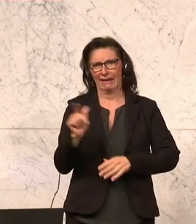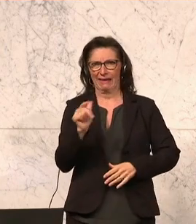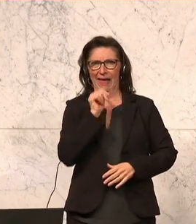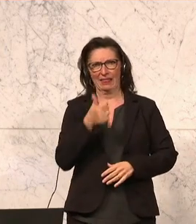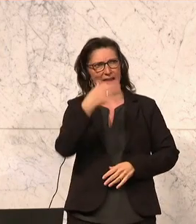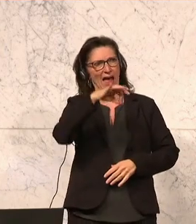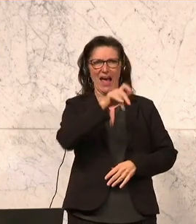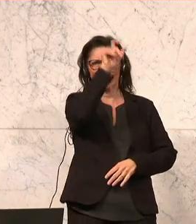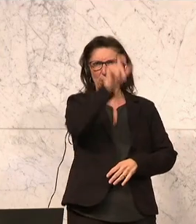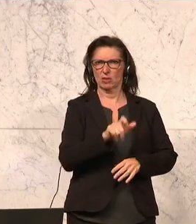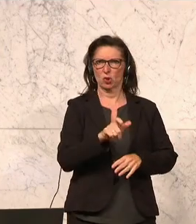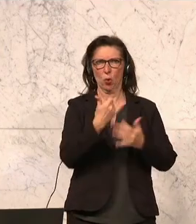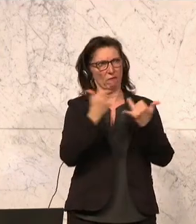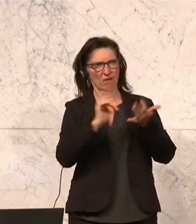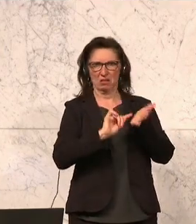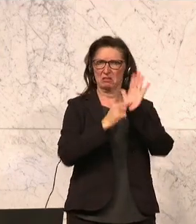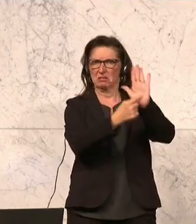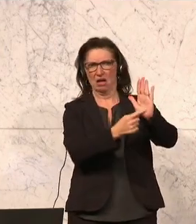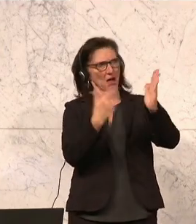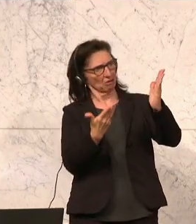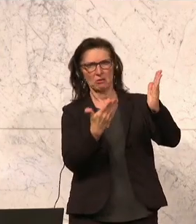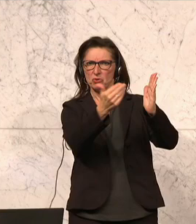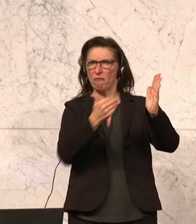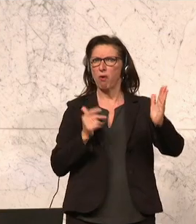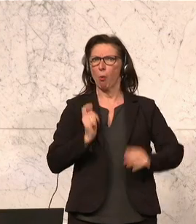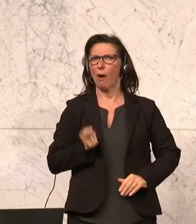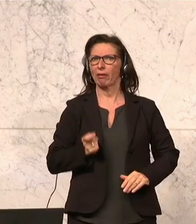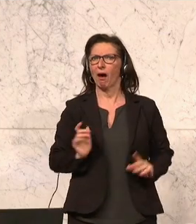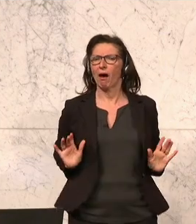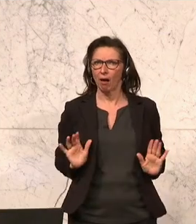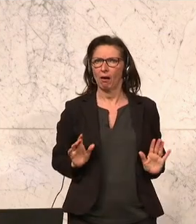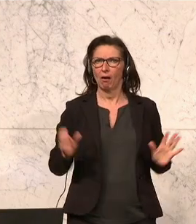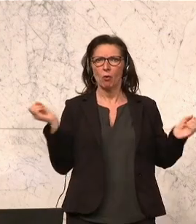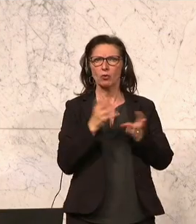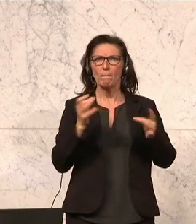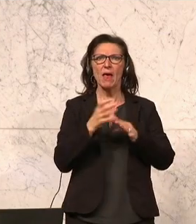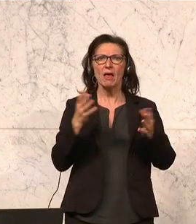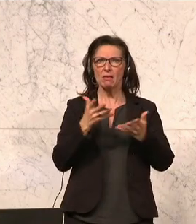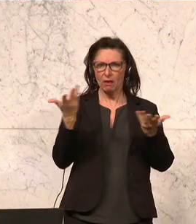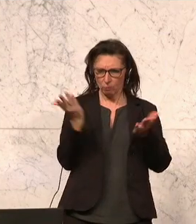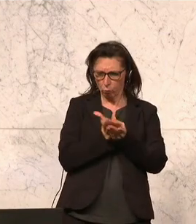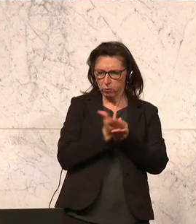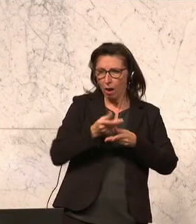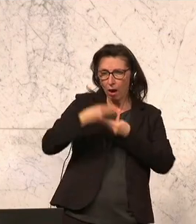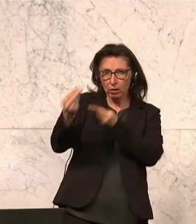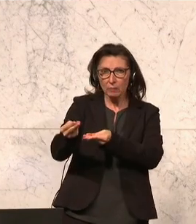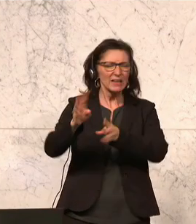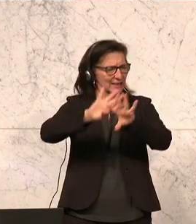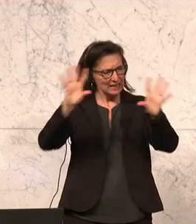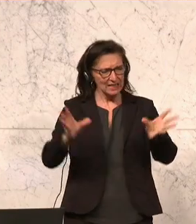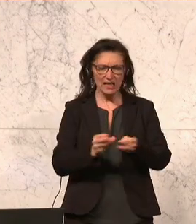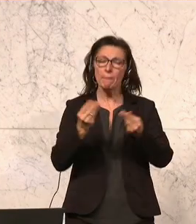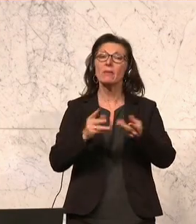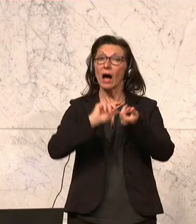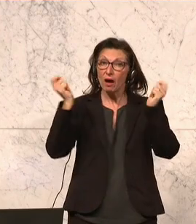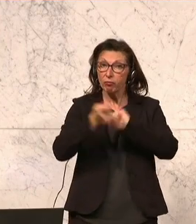werden, vorverurteilt werden, Unterlagen sofort in den Medien zugespielt werden. Wie hier agiert wird, so geht es nicht. Wenn eine Gesamtreform des Untersuchungsausschusses